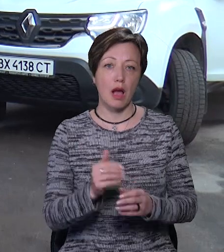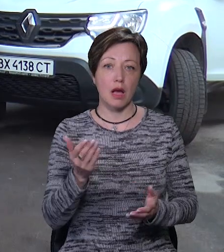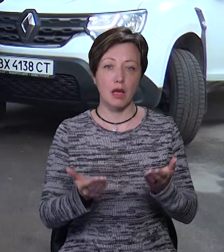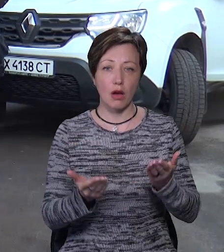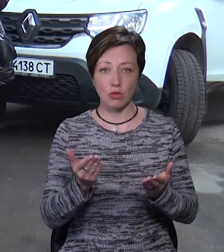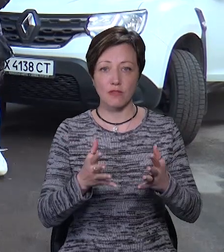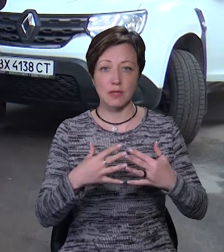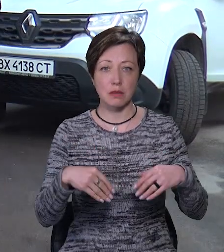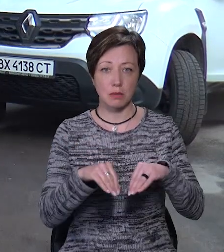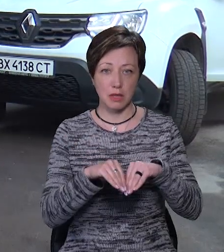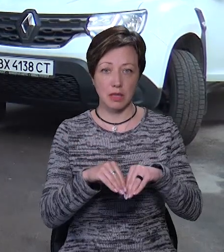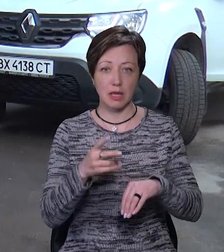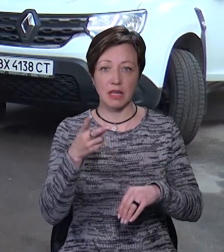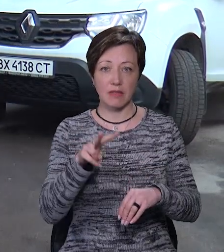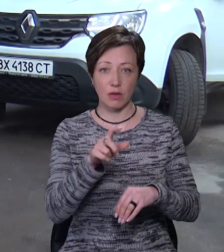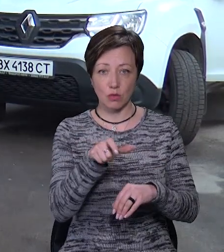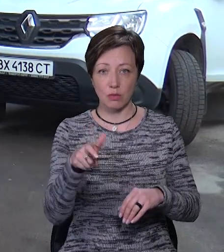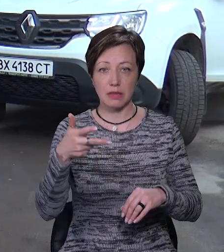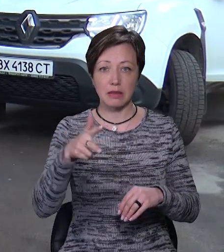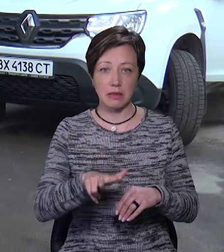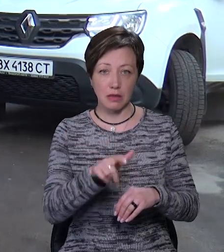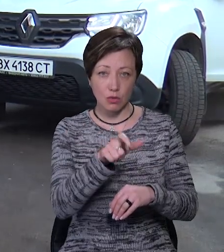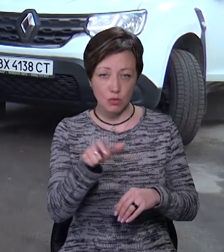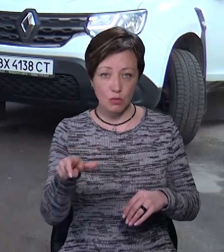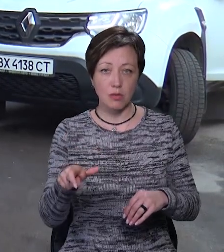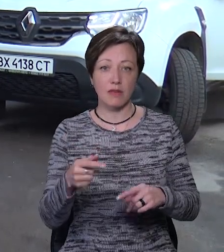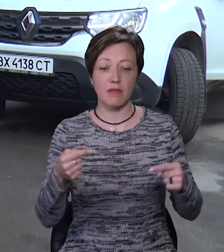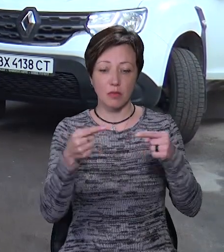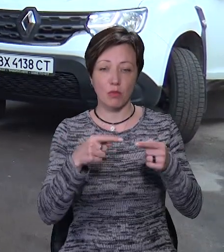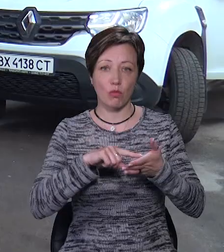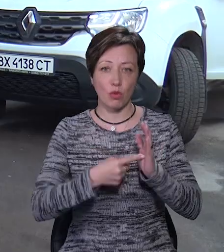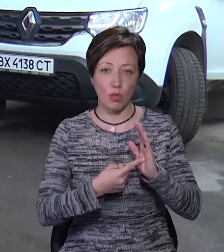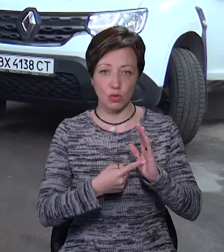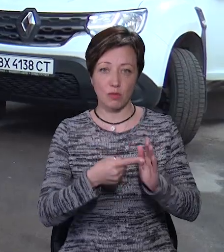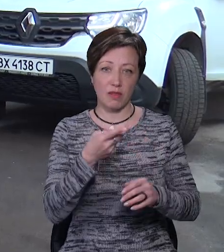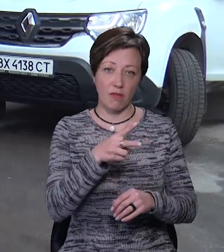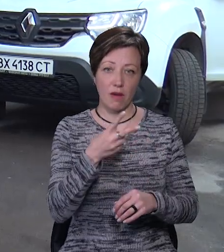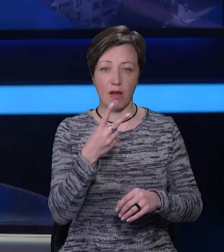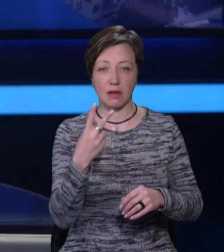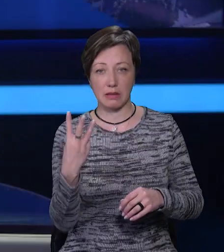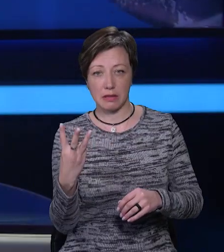в сім'ї дві особи, три особи, відповідно, ми множимо на два або на три.